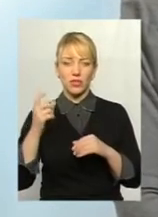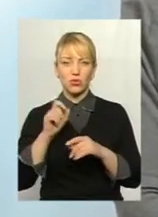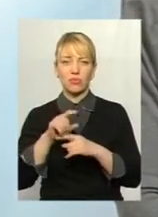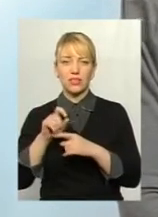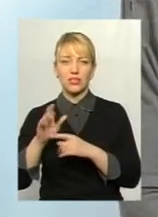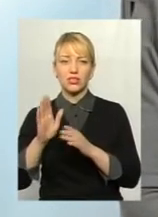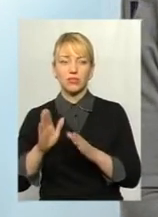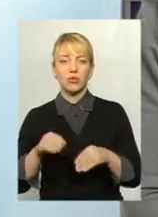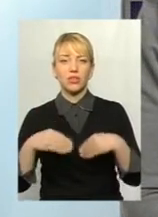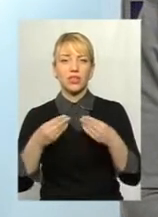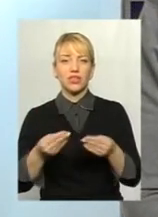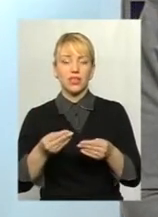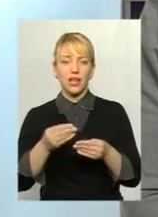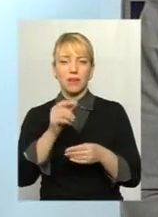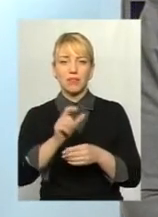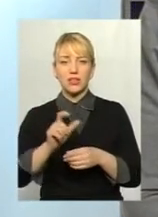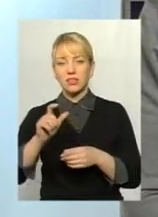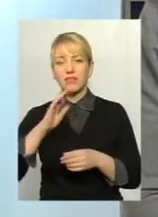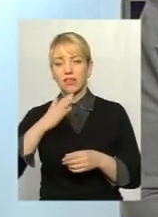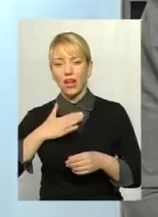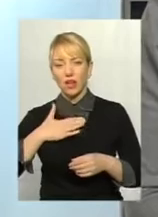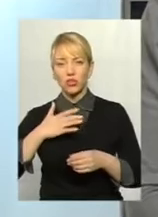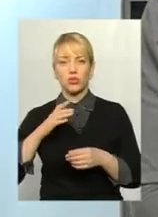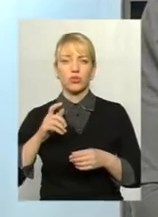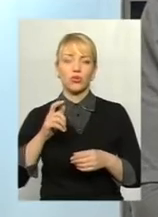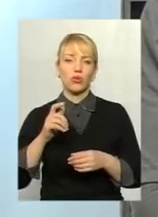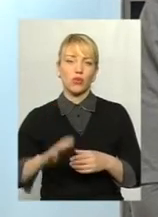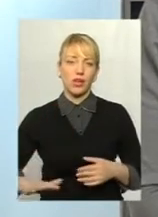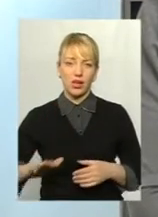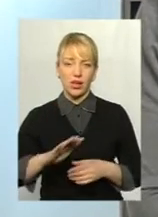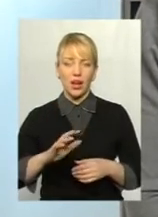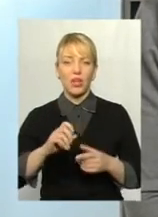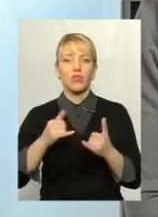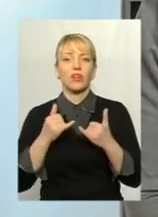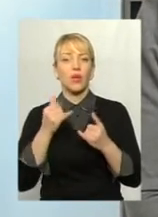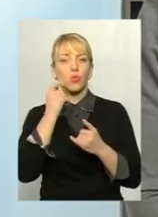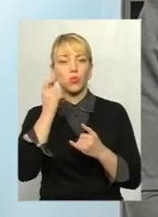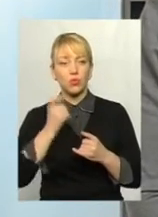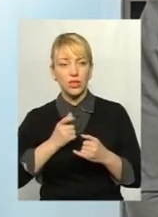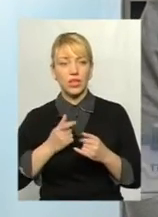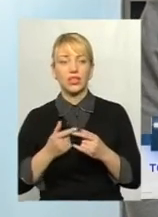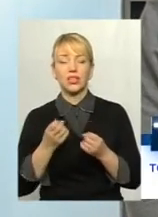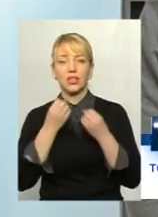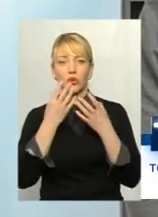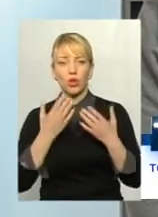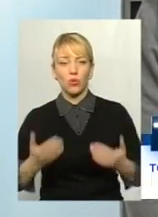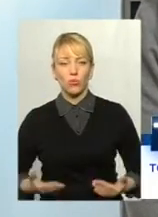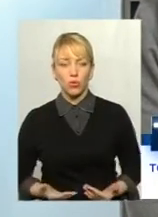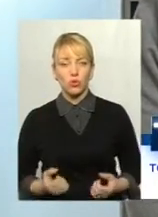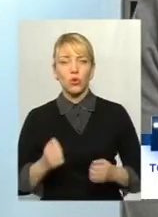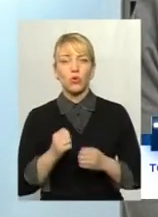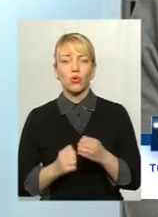мешканців нашого краю, загалом для України і для її економіки, для добробуту кожного з нас.